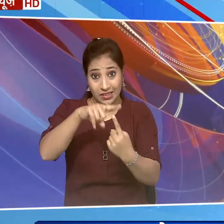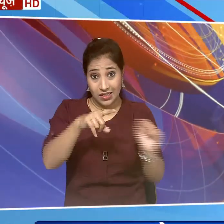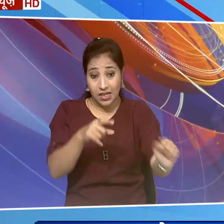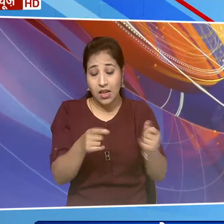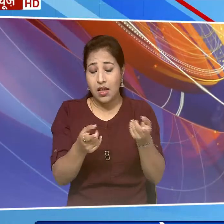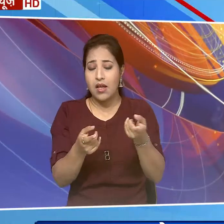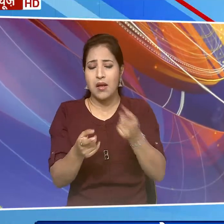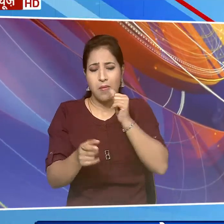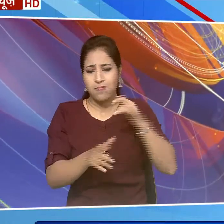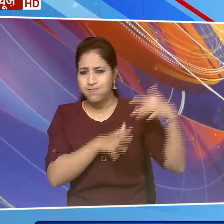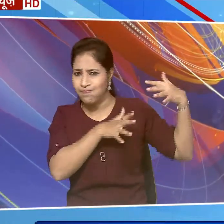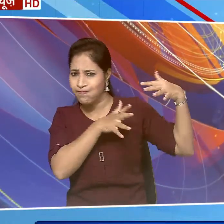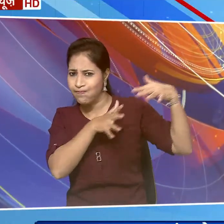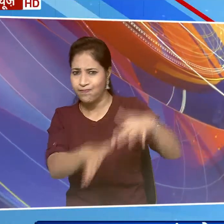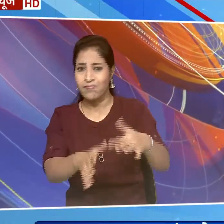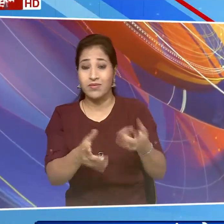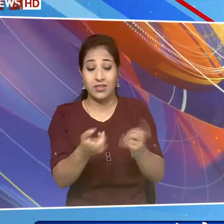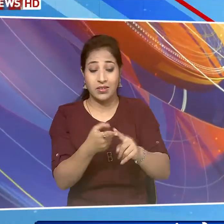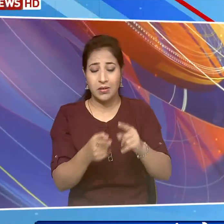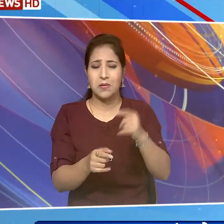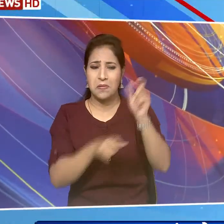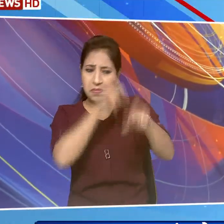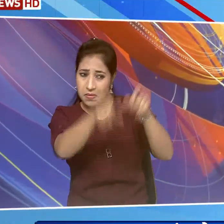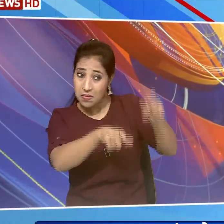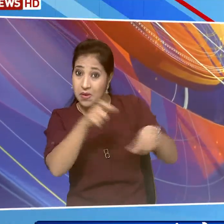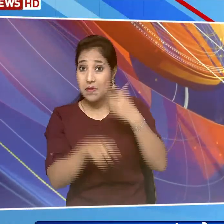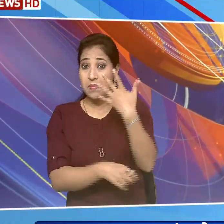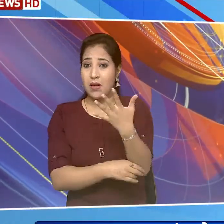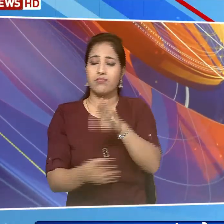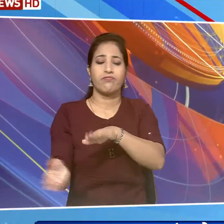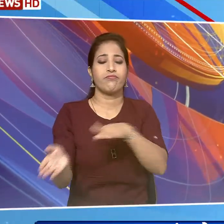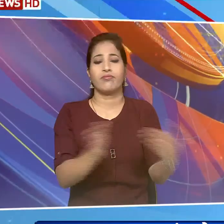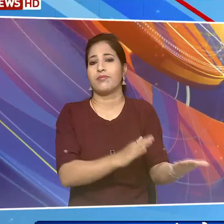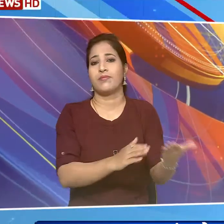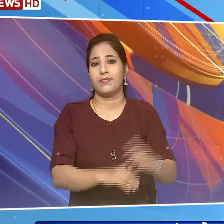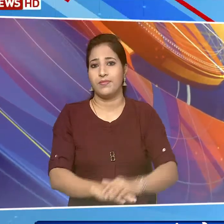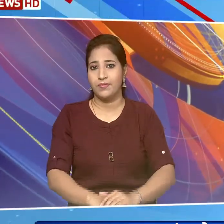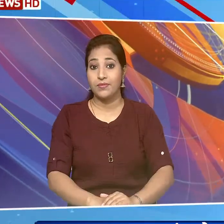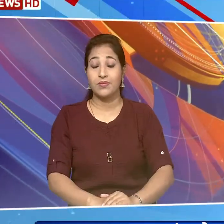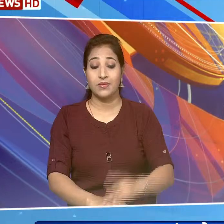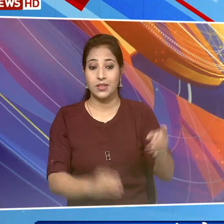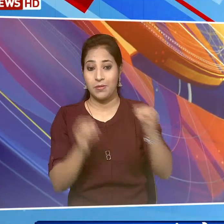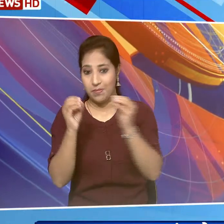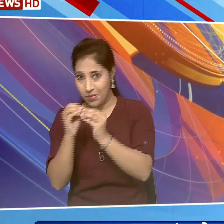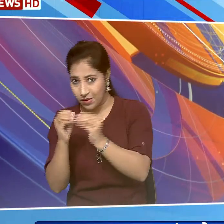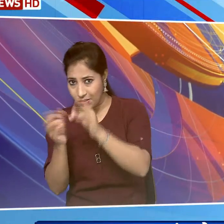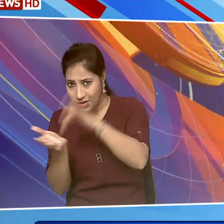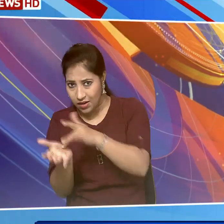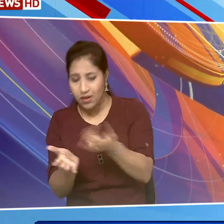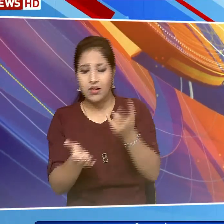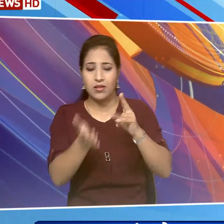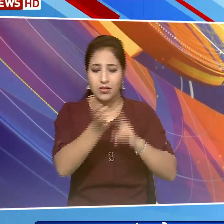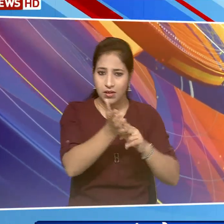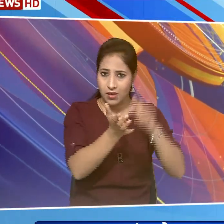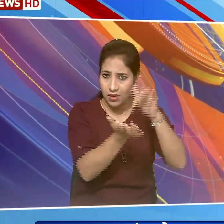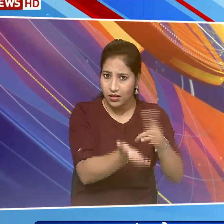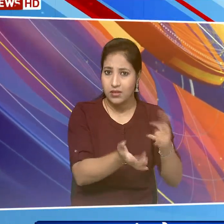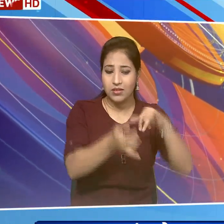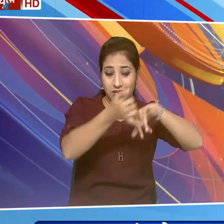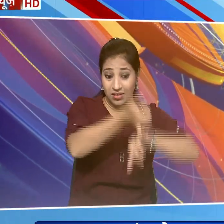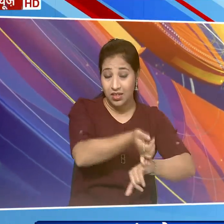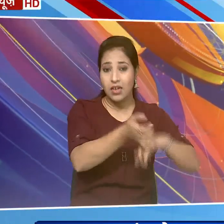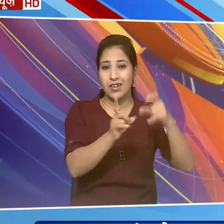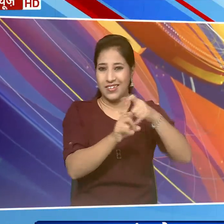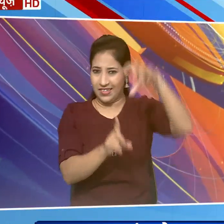देने के बाद कम से कम पांच लोगों के मरने की खबर है बरगुना, नरैल, सिराजगंज